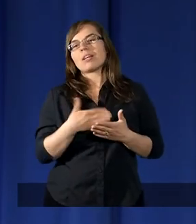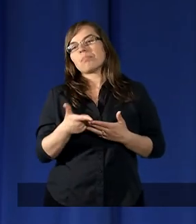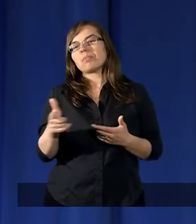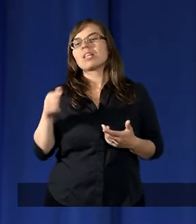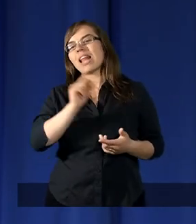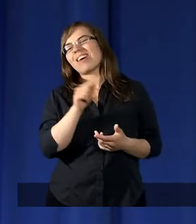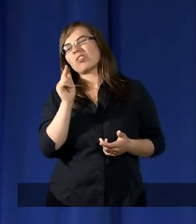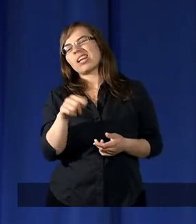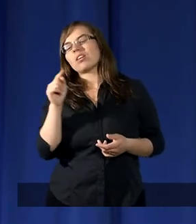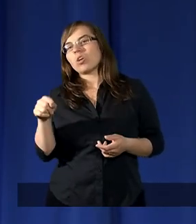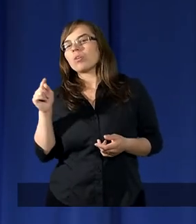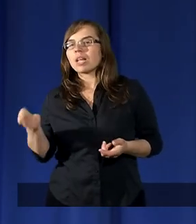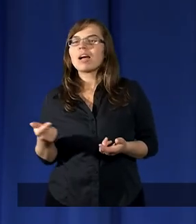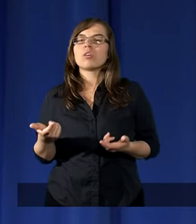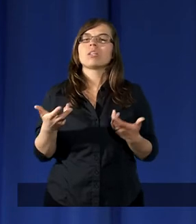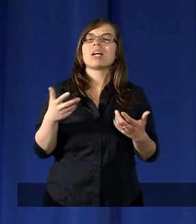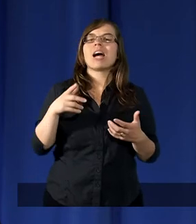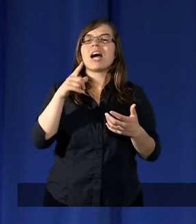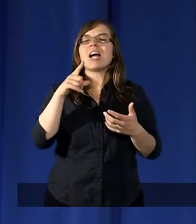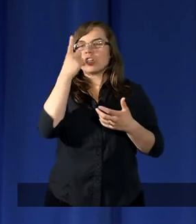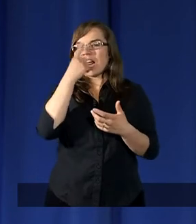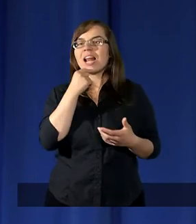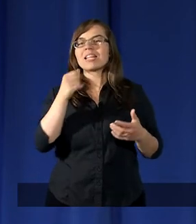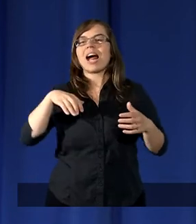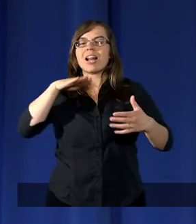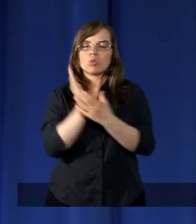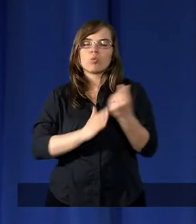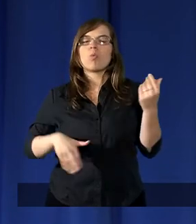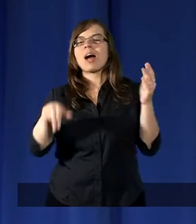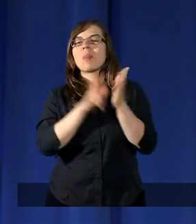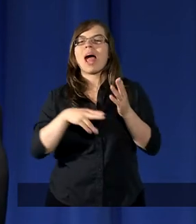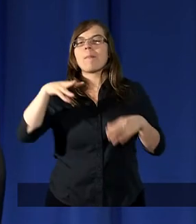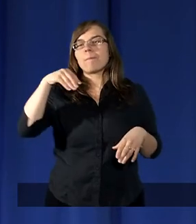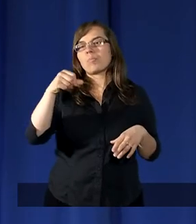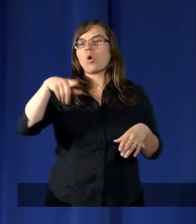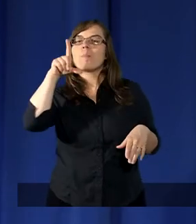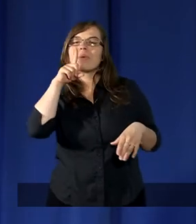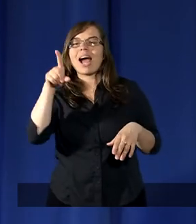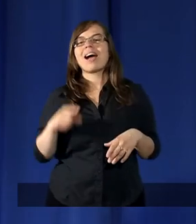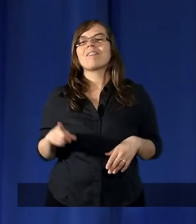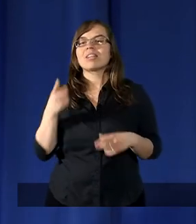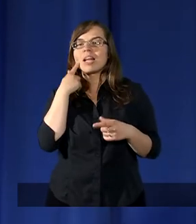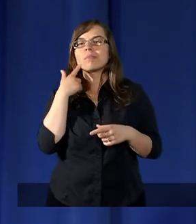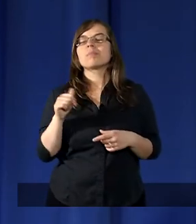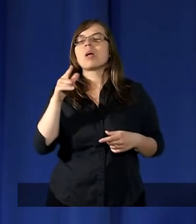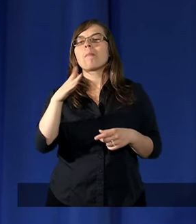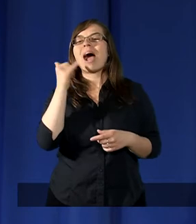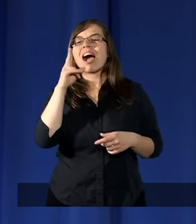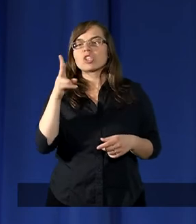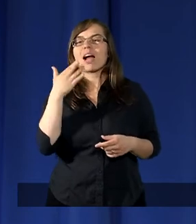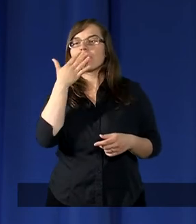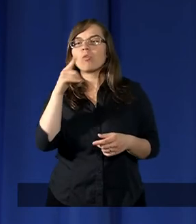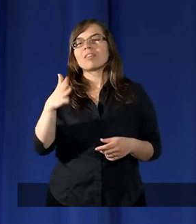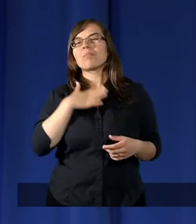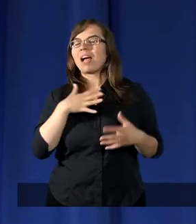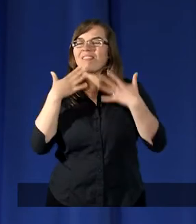tego cielca stłuk na proch prawie, że pamiętam, jak brat Maszczak mówił, któremu tak